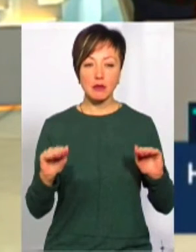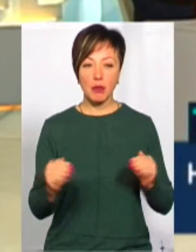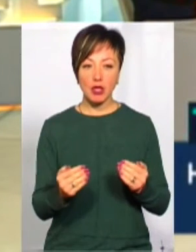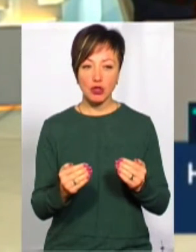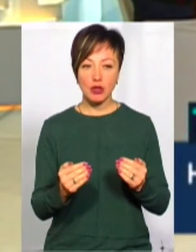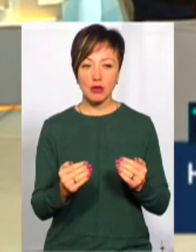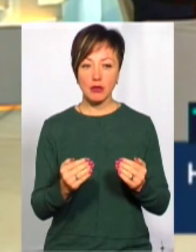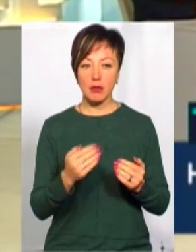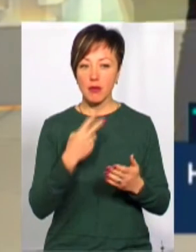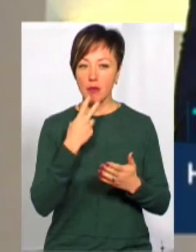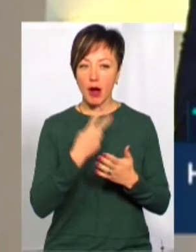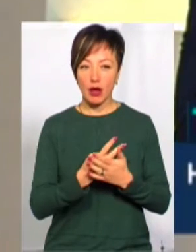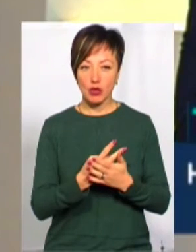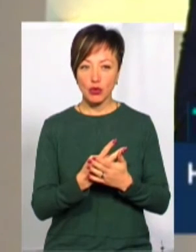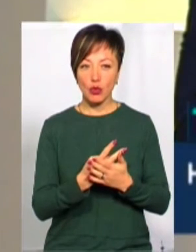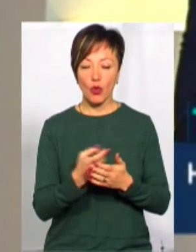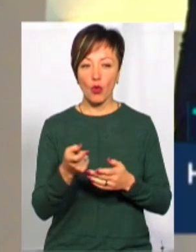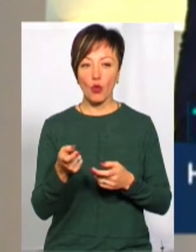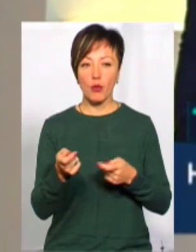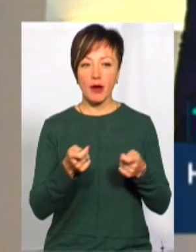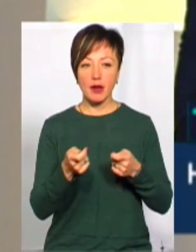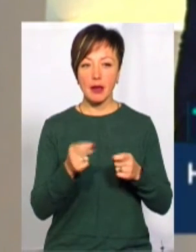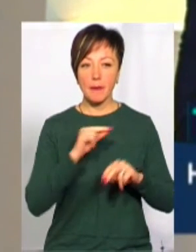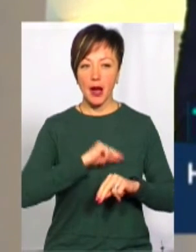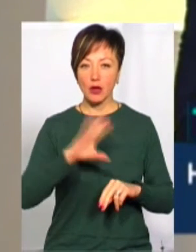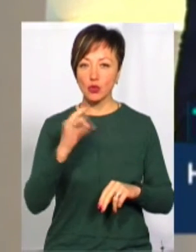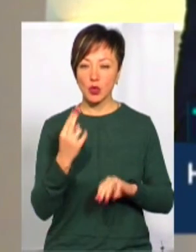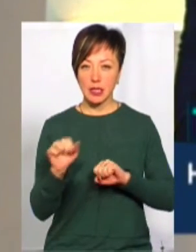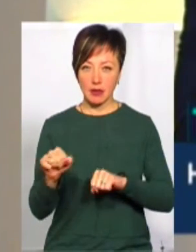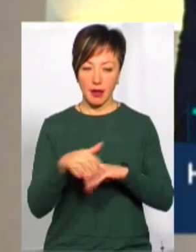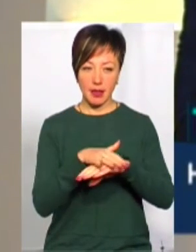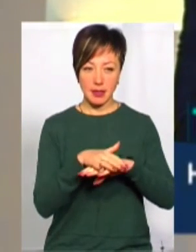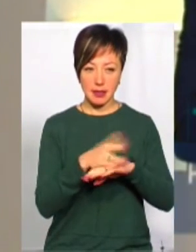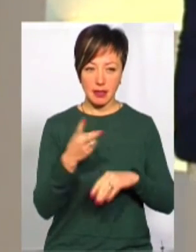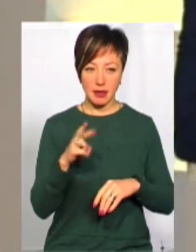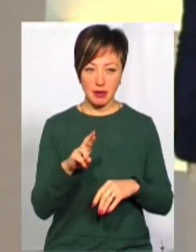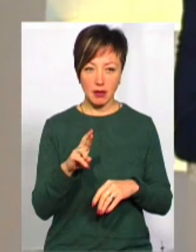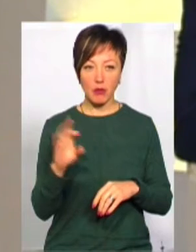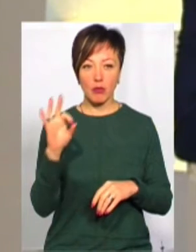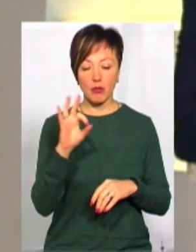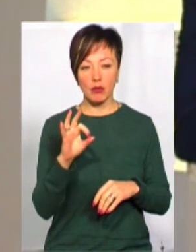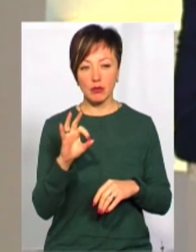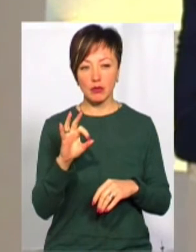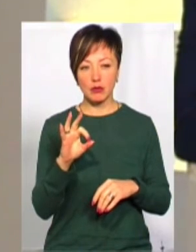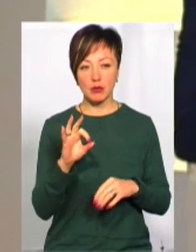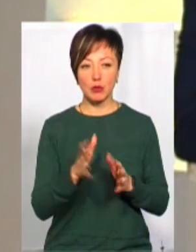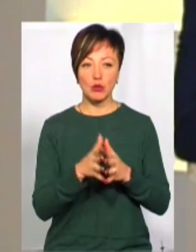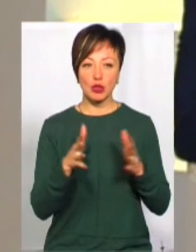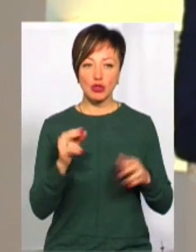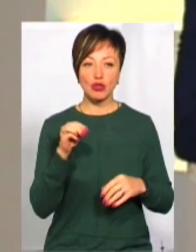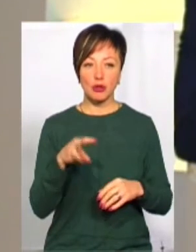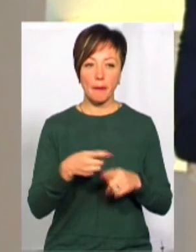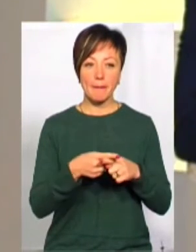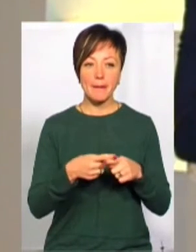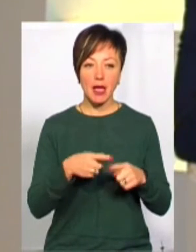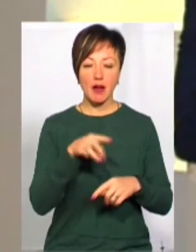бачу, в управлінні праці та соціального захисту населення. Мова йде чуть більше, чим про